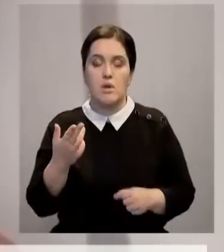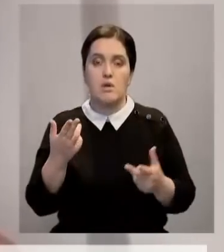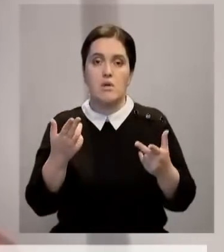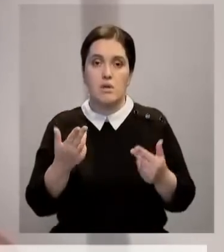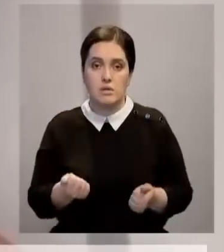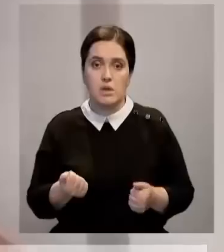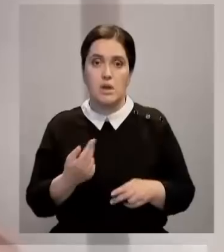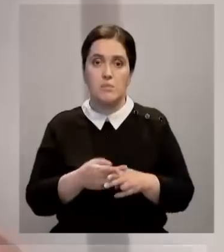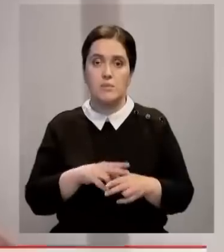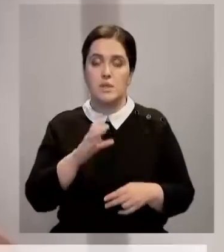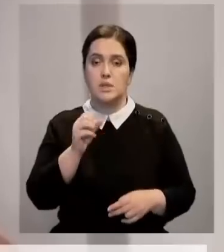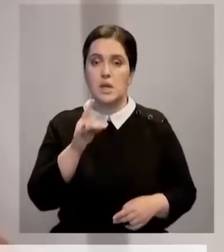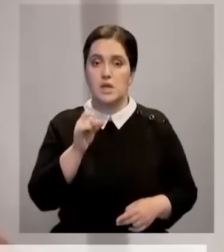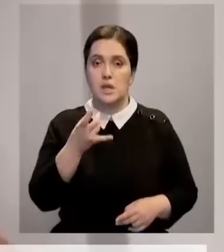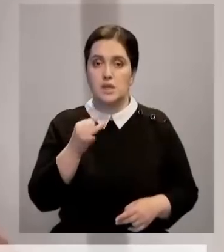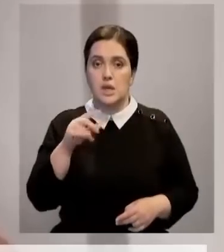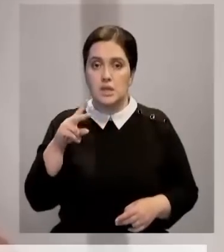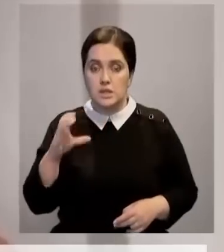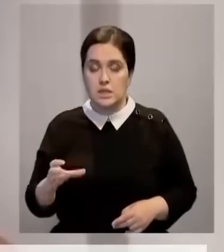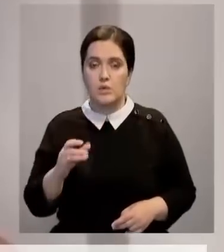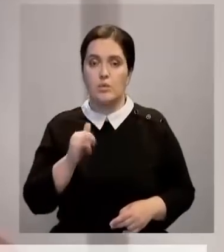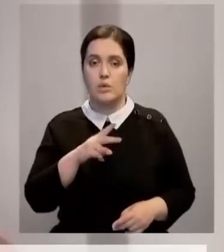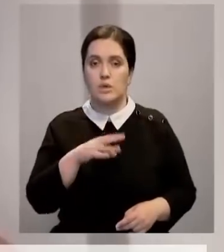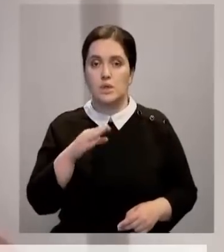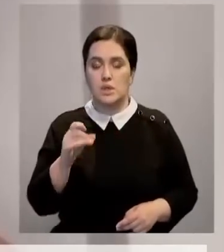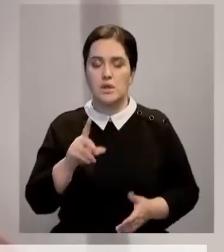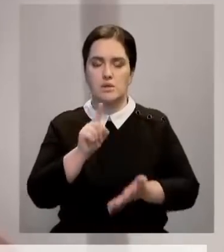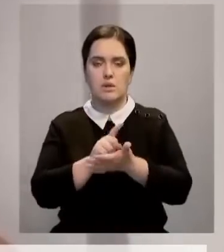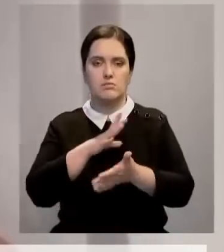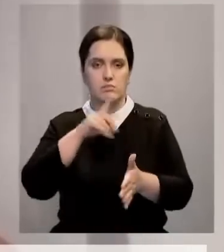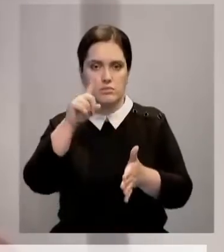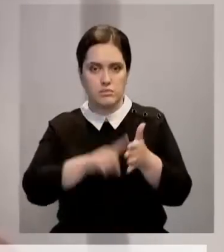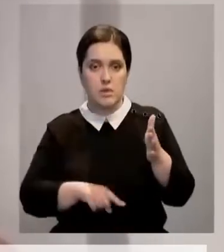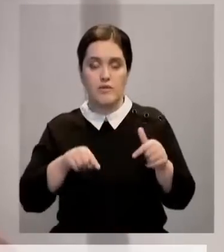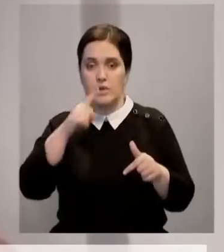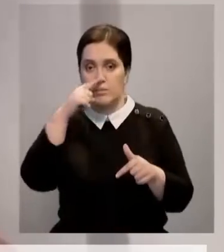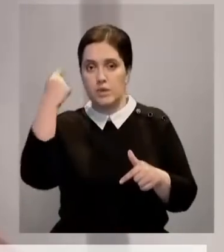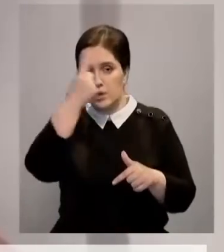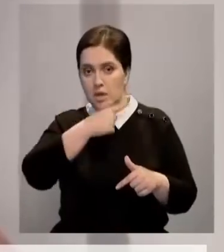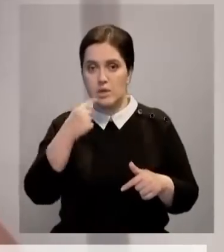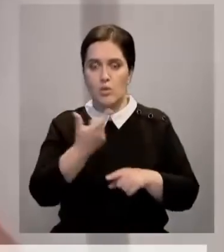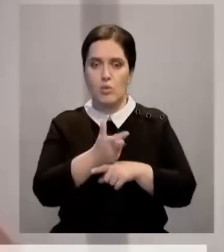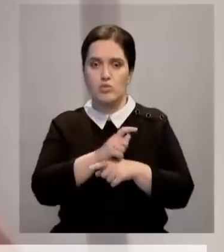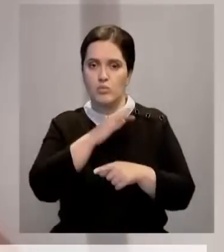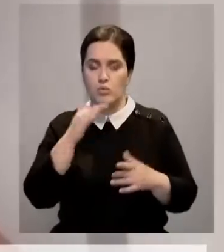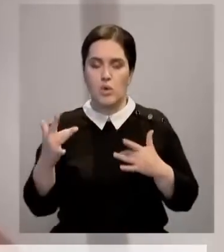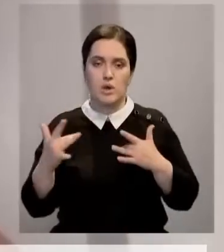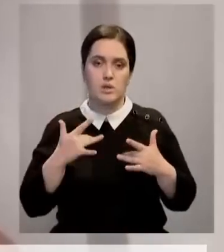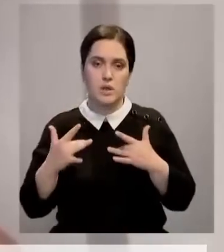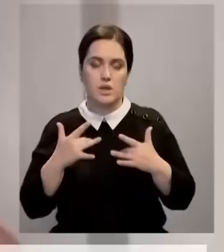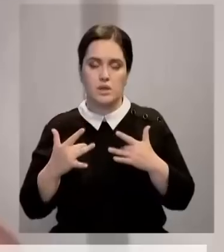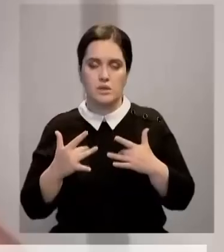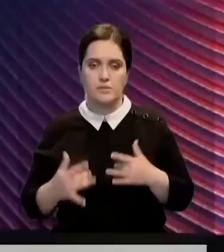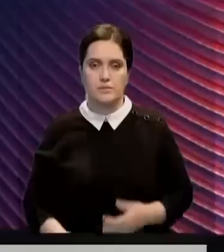Тахип Джима, Сара Найлз, дама Гарриет Уолтер должны быть признаны. В этом году номинировали очень много прекрасных и